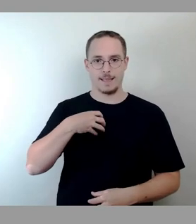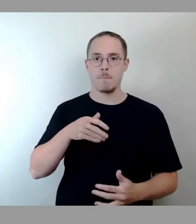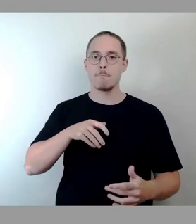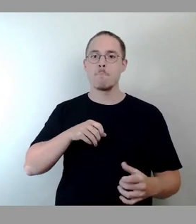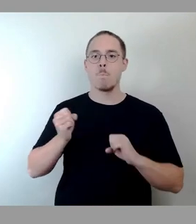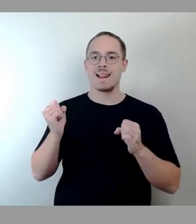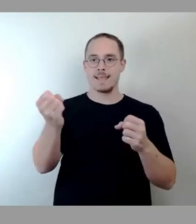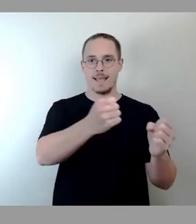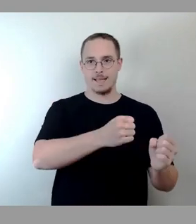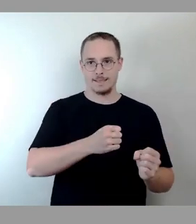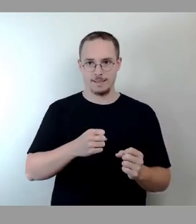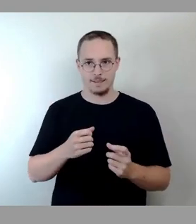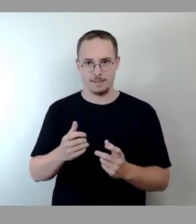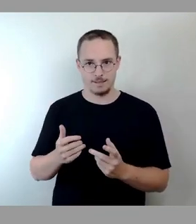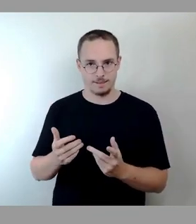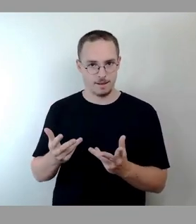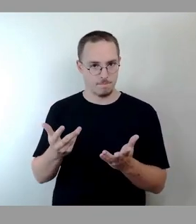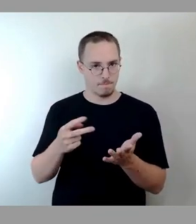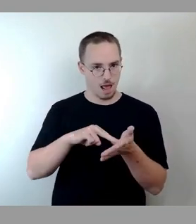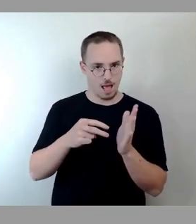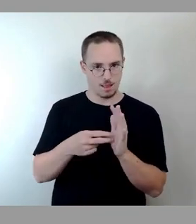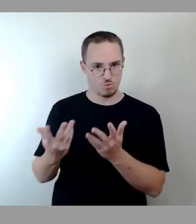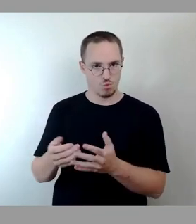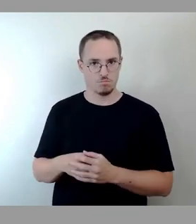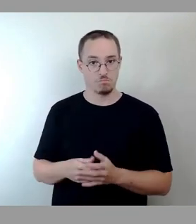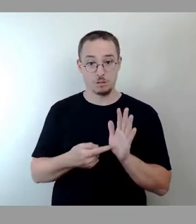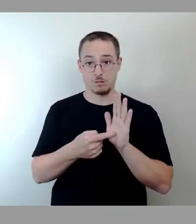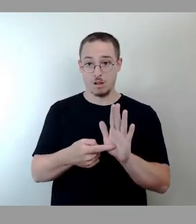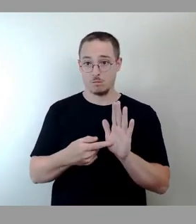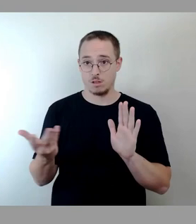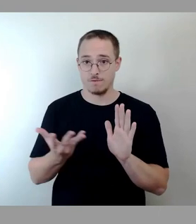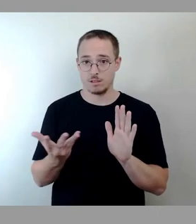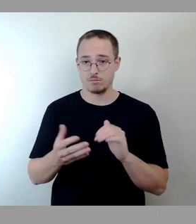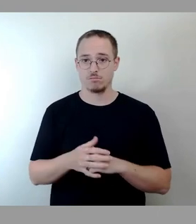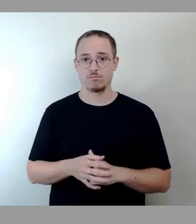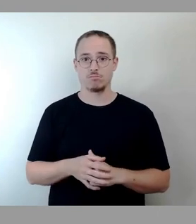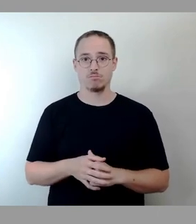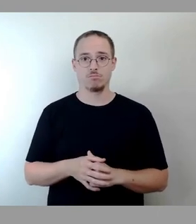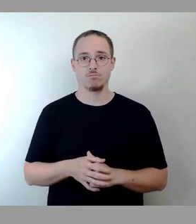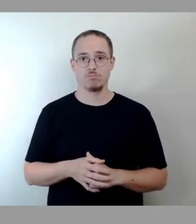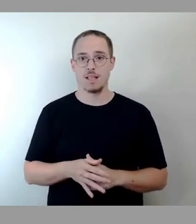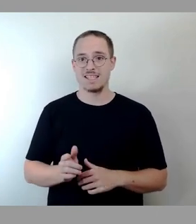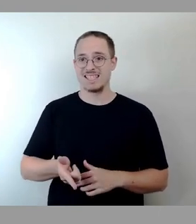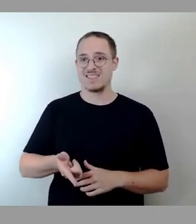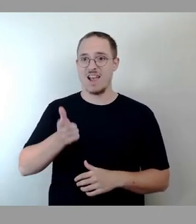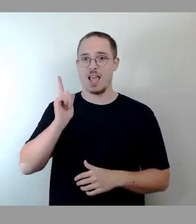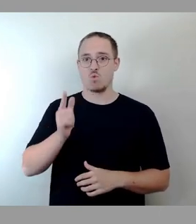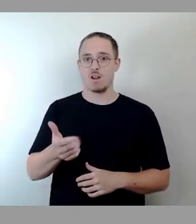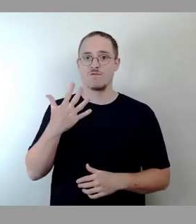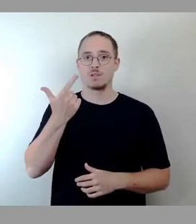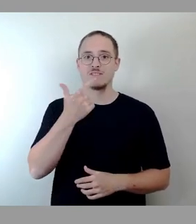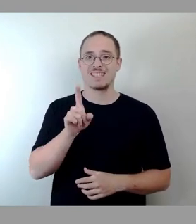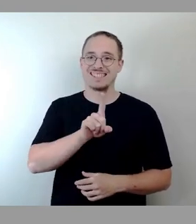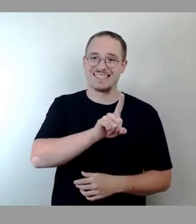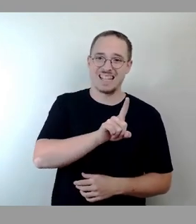aktuell mit 225.000 Pendlerwegen pro Tag zu tun haben im Pkw-Bereich.